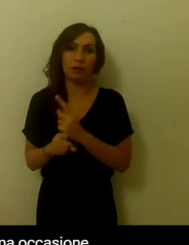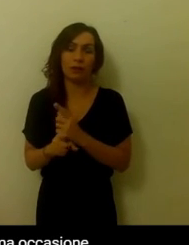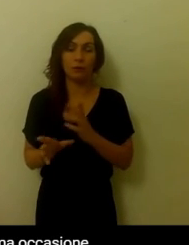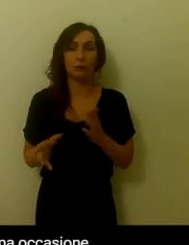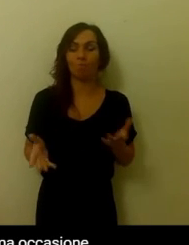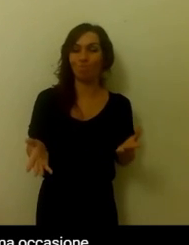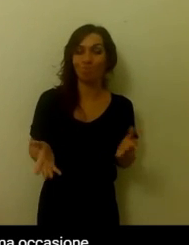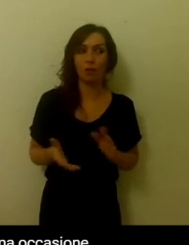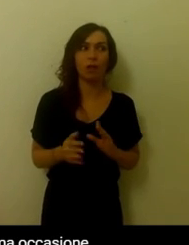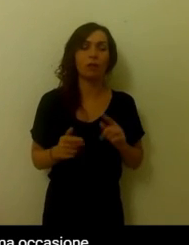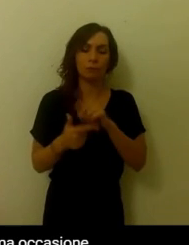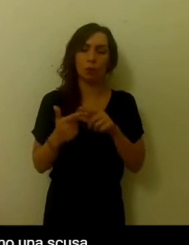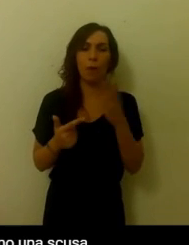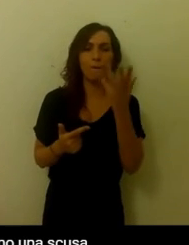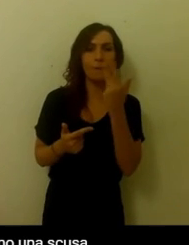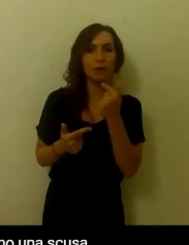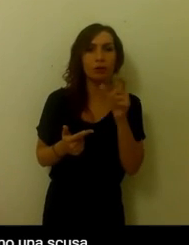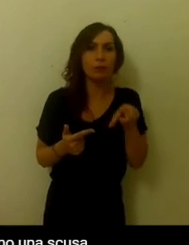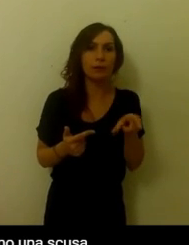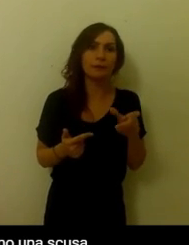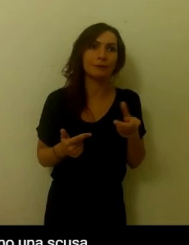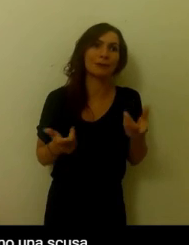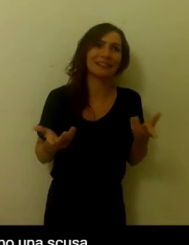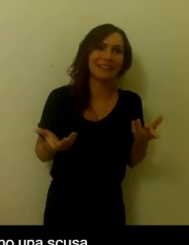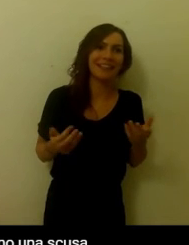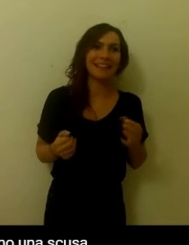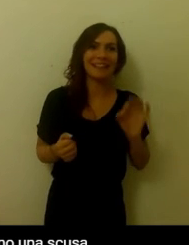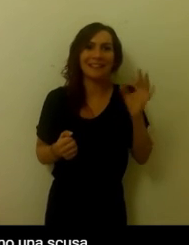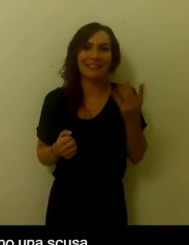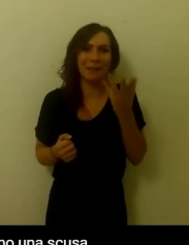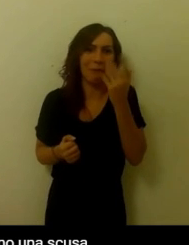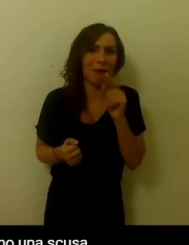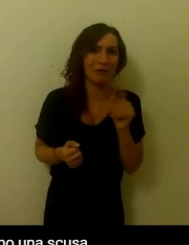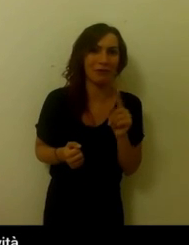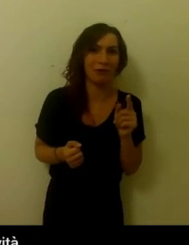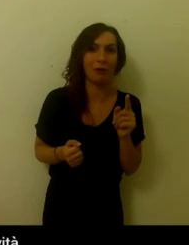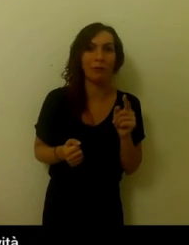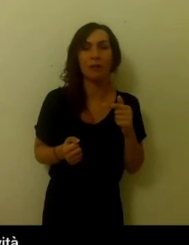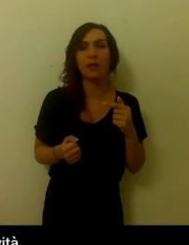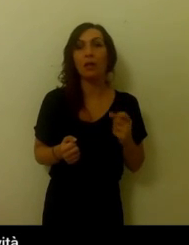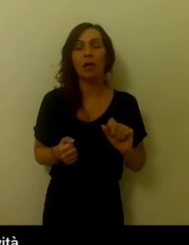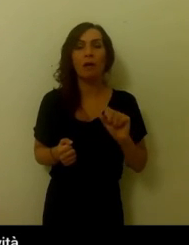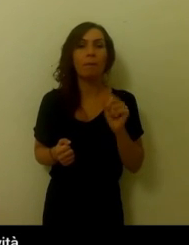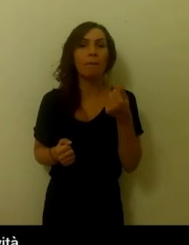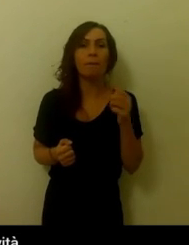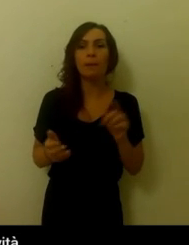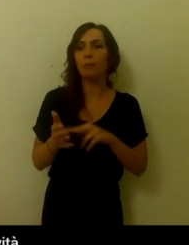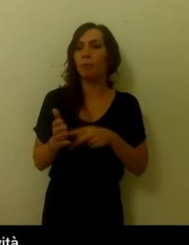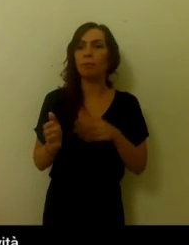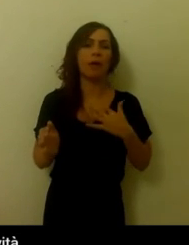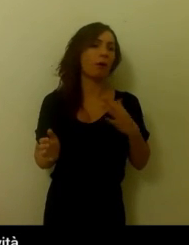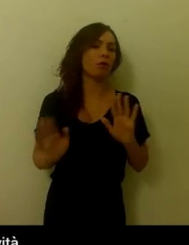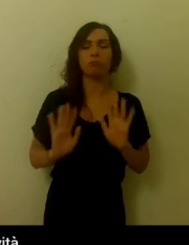Piacevole perché, uno, alla prima occasione se non è piacevole o al primo disagio troviamo una scusa e smettiamo,